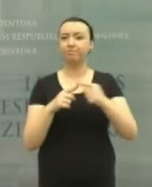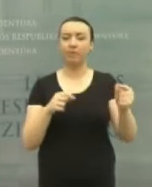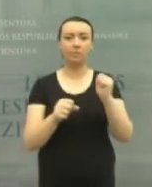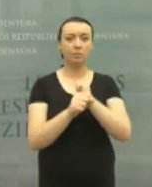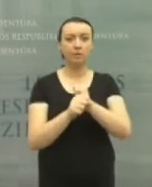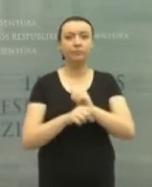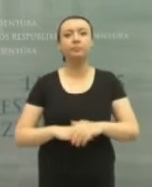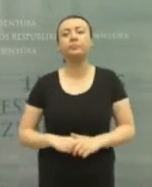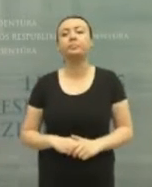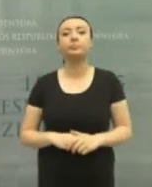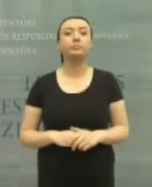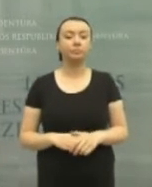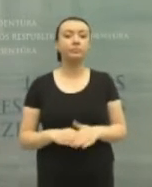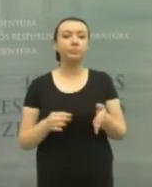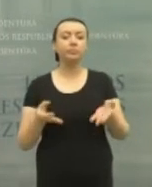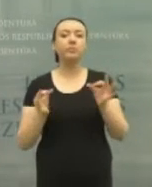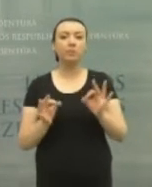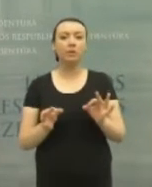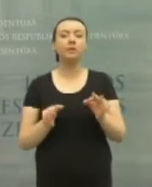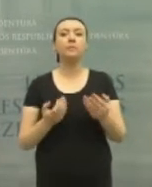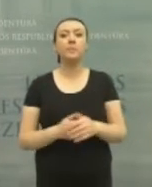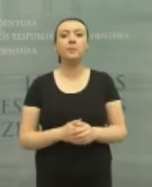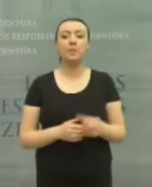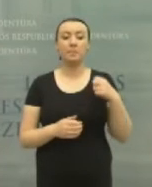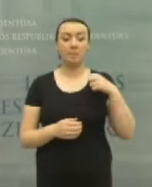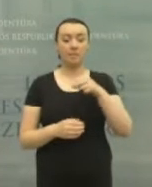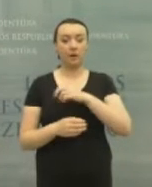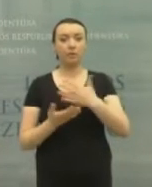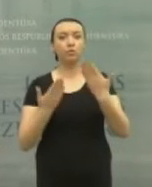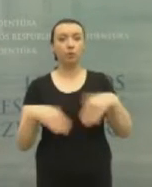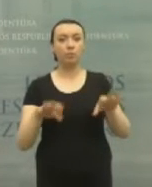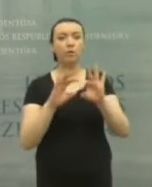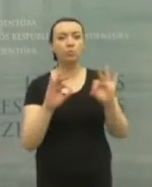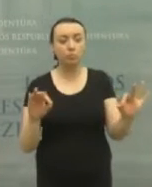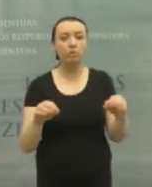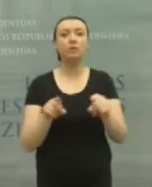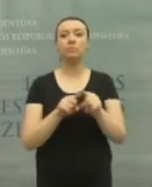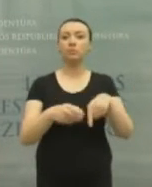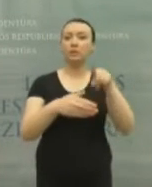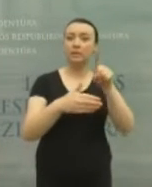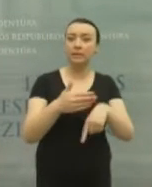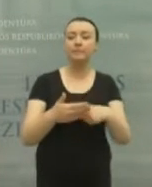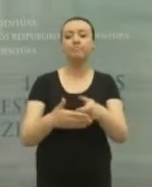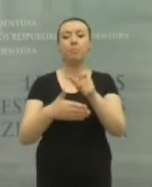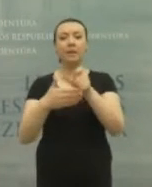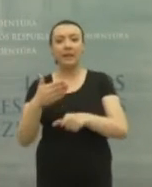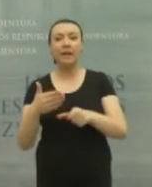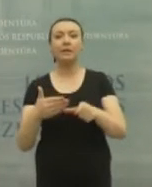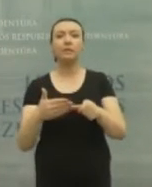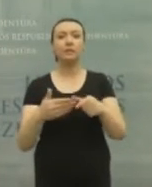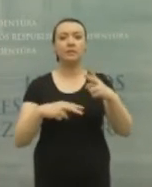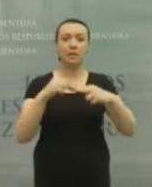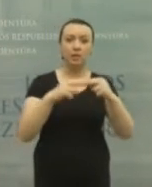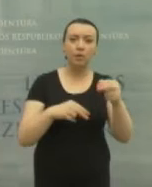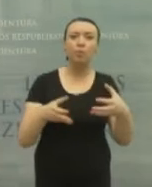greitai. Tikrai ir esame pasiūlę ir tikimės labai pilietinės iniciatyvos ir